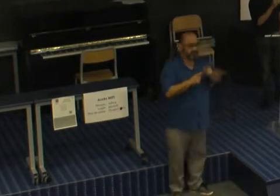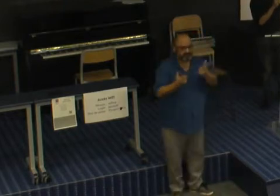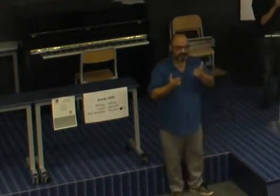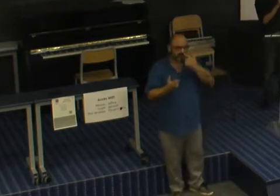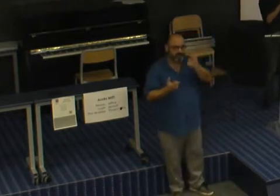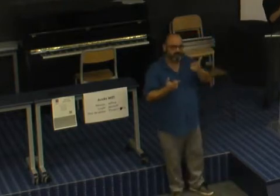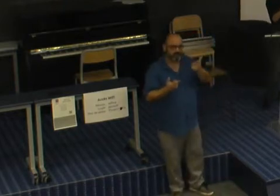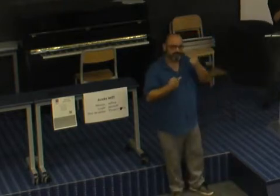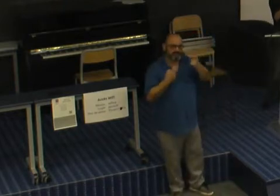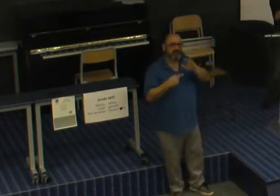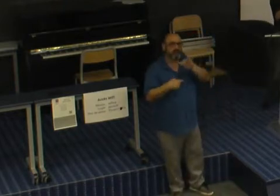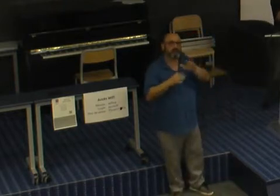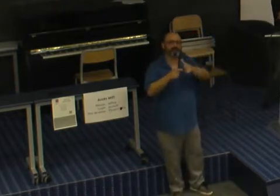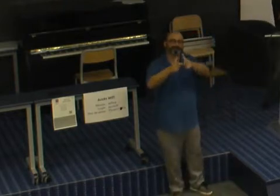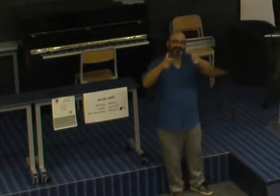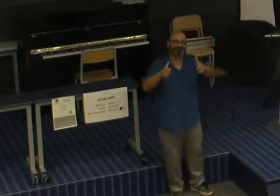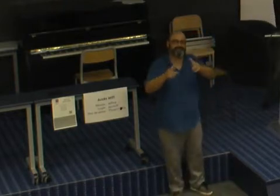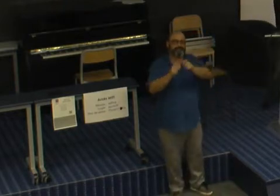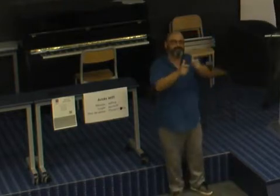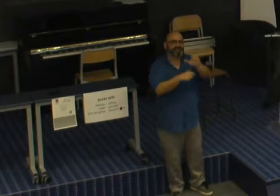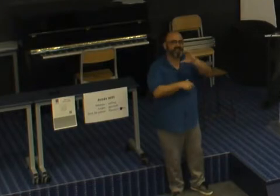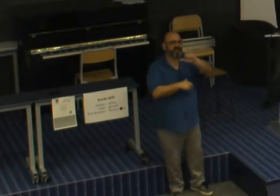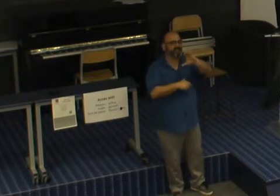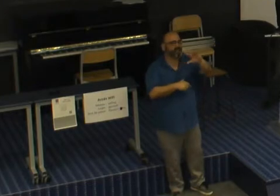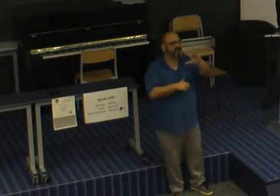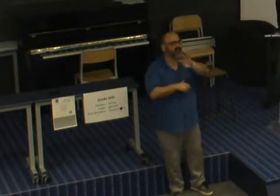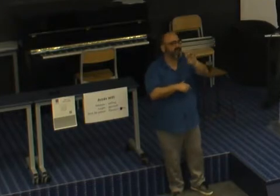dirigent une entreprise du CAC 40. Quelqu'un veut proposer une réponse ?